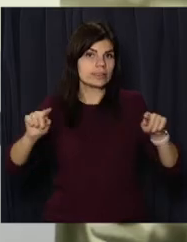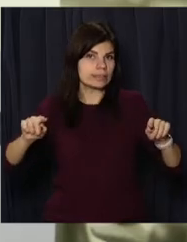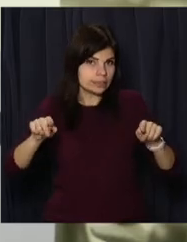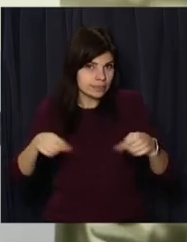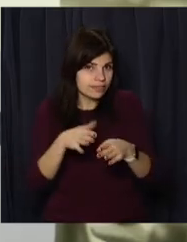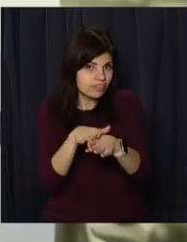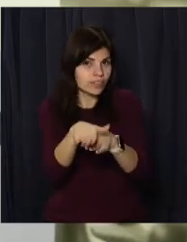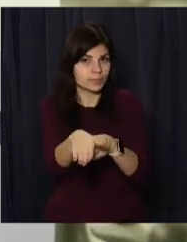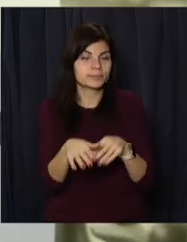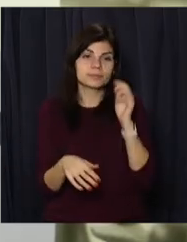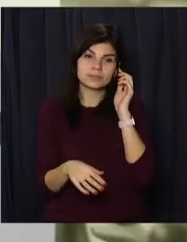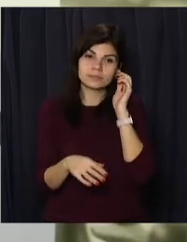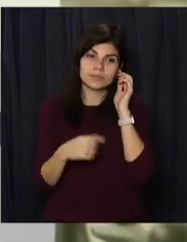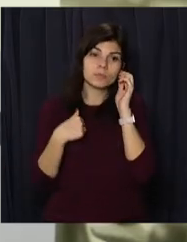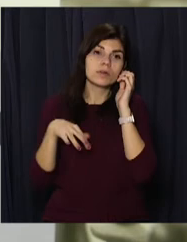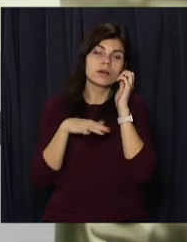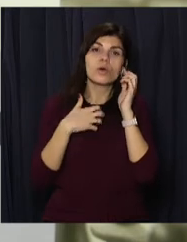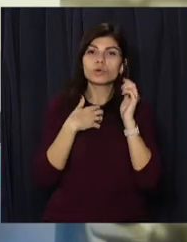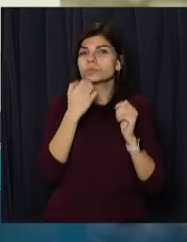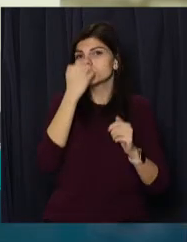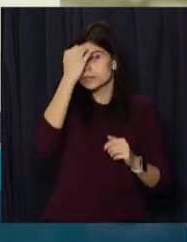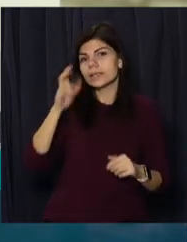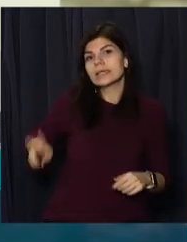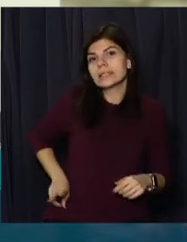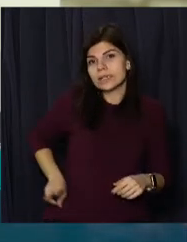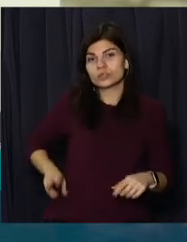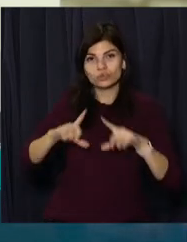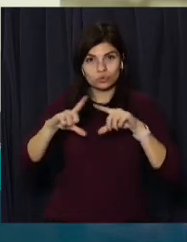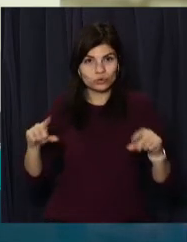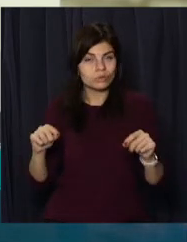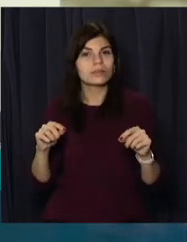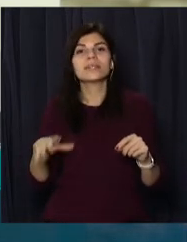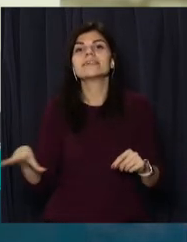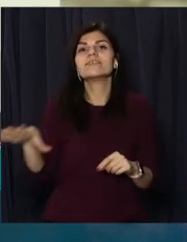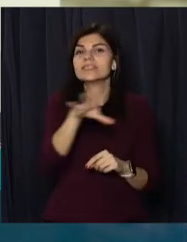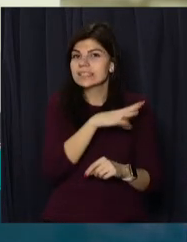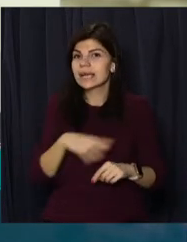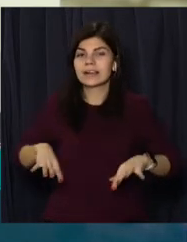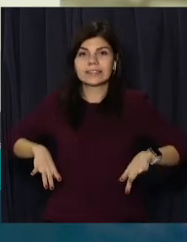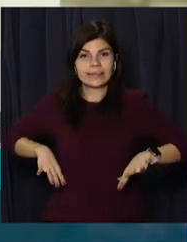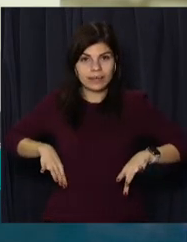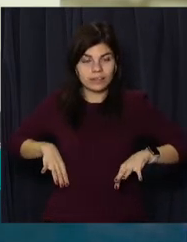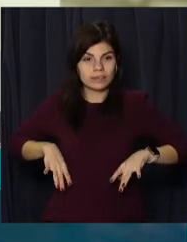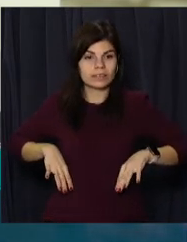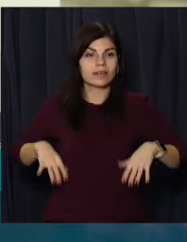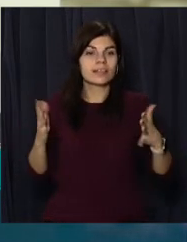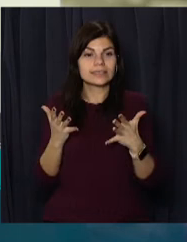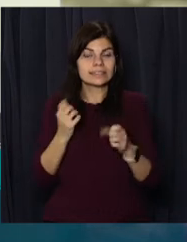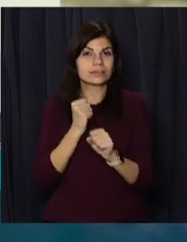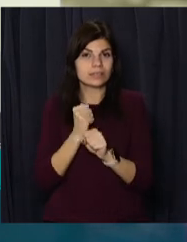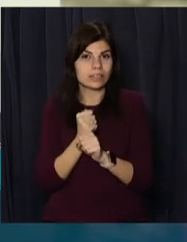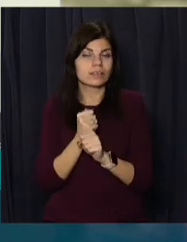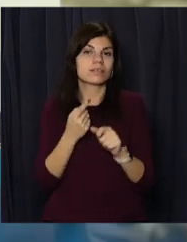Ми хочемо поблагодарити директорів школ, безусловно, всіх тренерів, які зробили